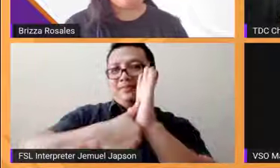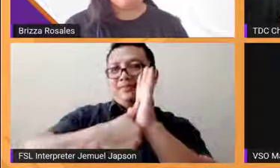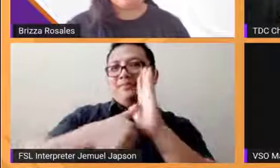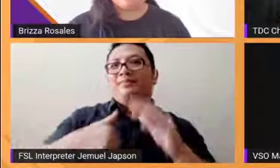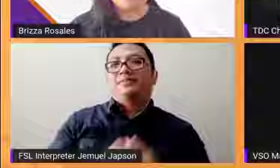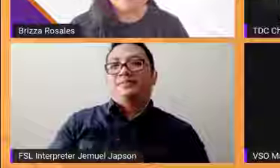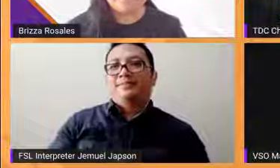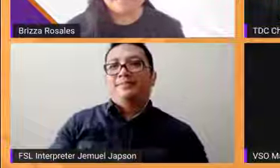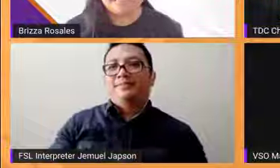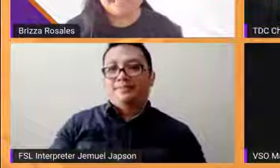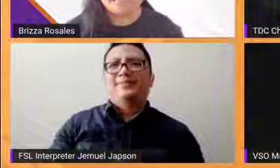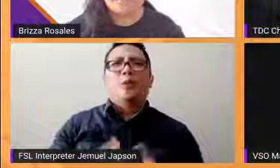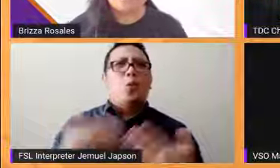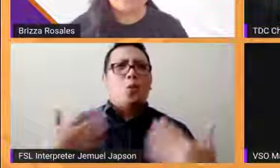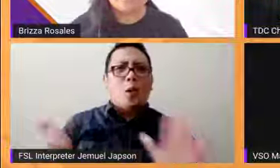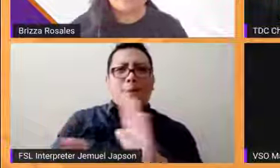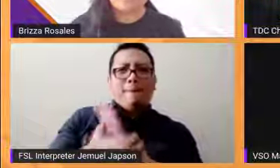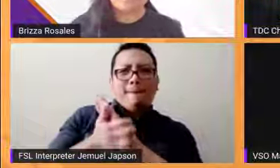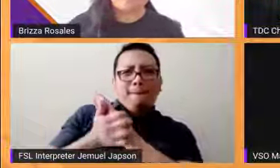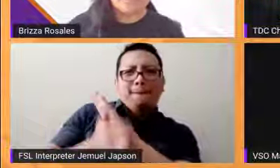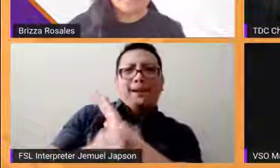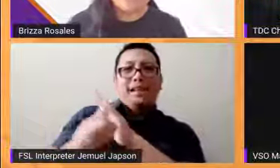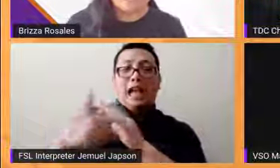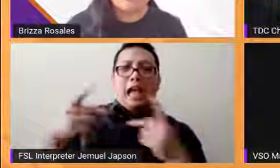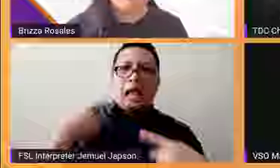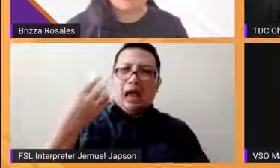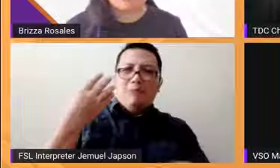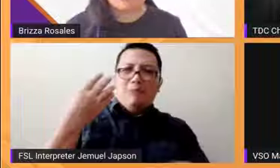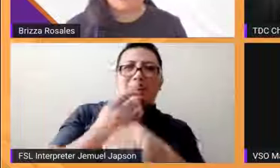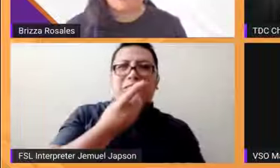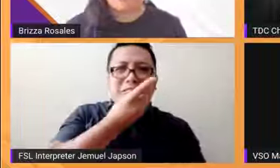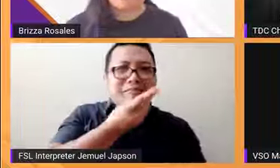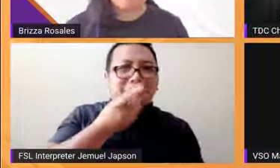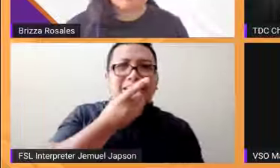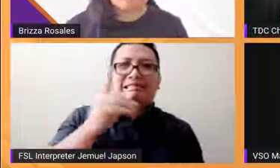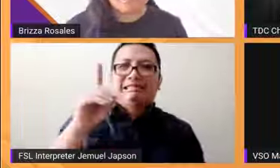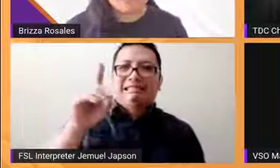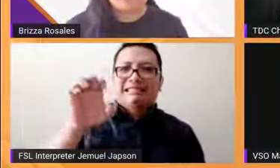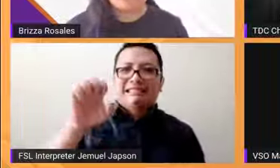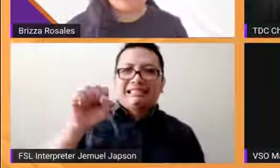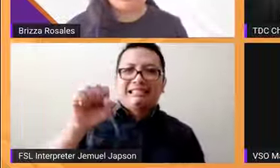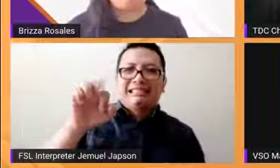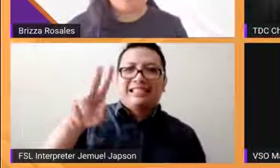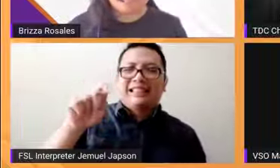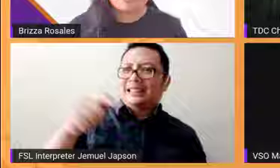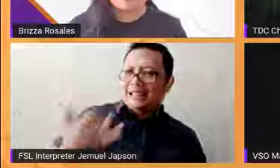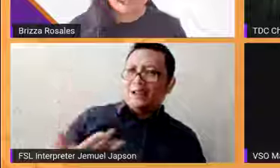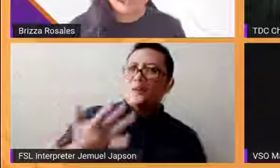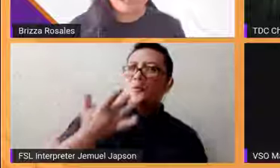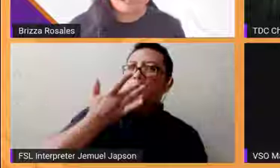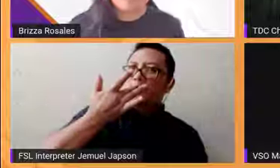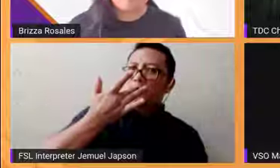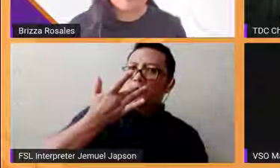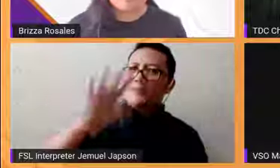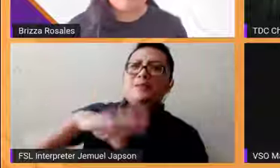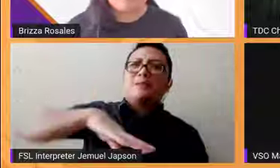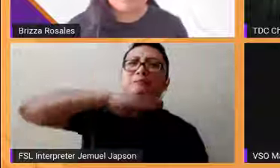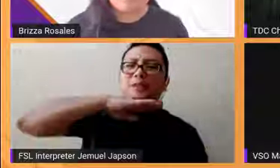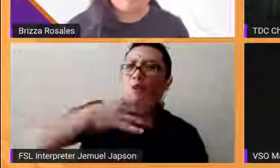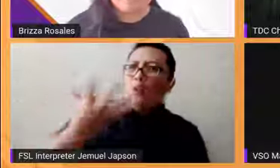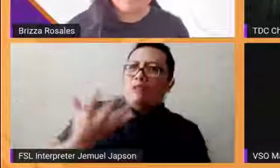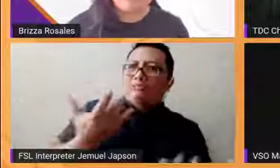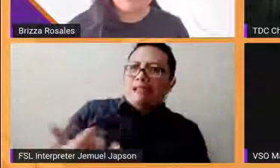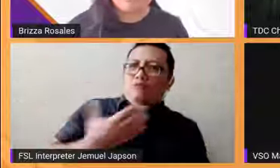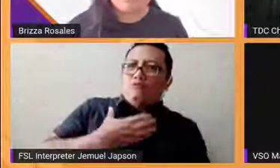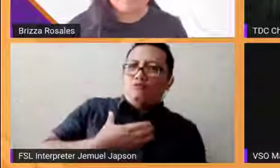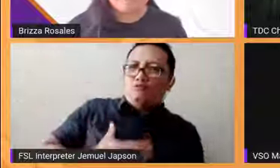ang galing nagka desert na ngayon pala kinabubusog na ako pero parang gusto ko magpakagutong para naman